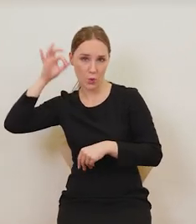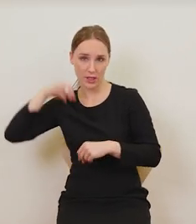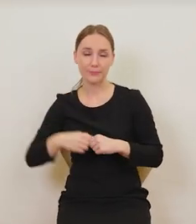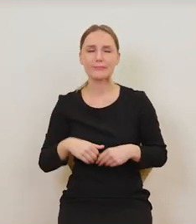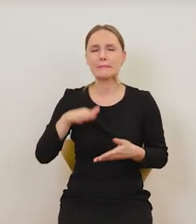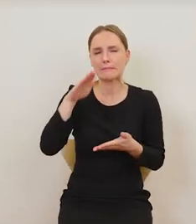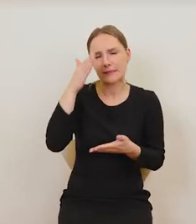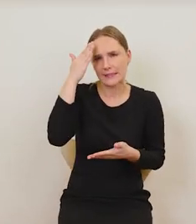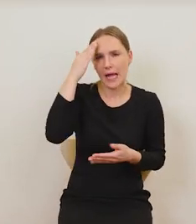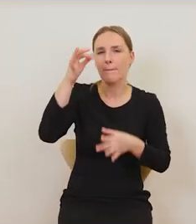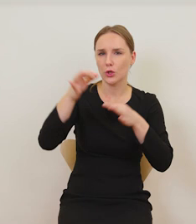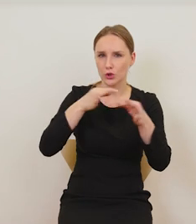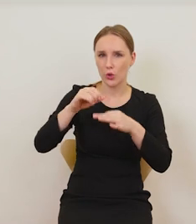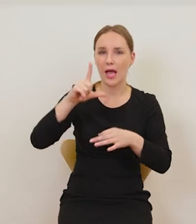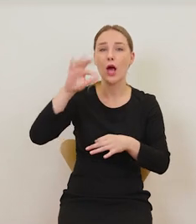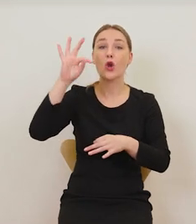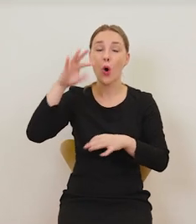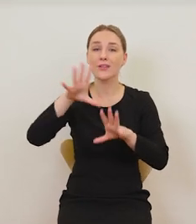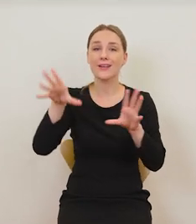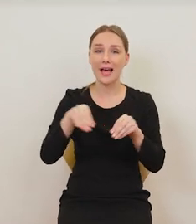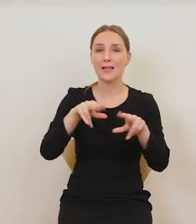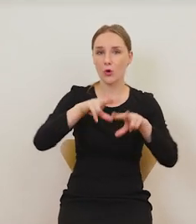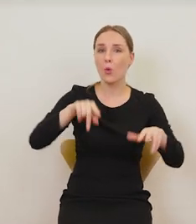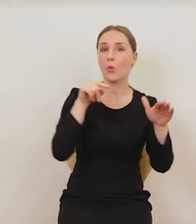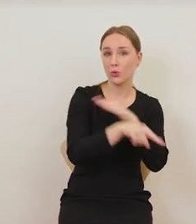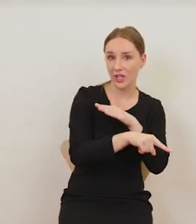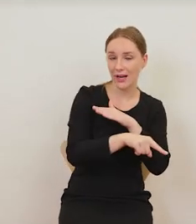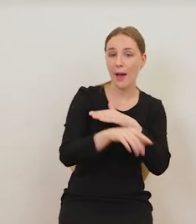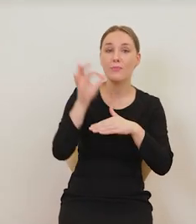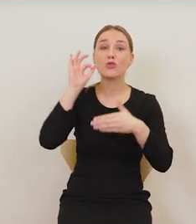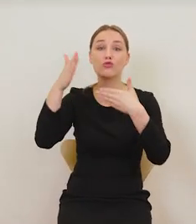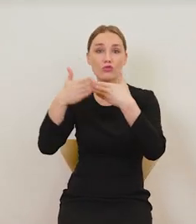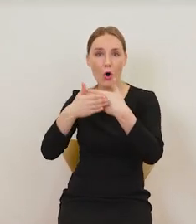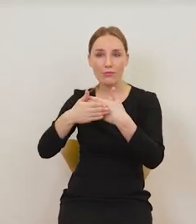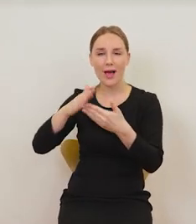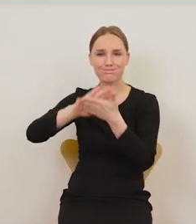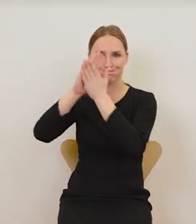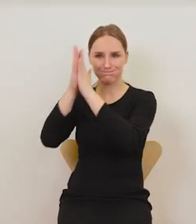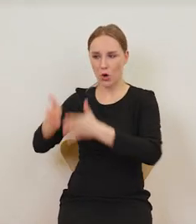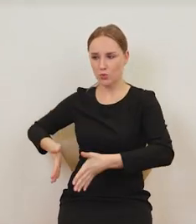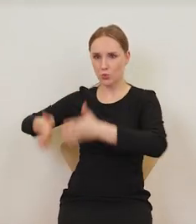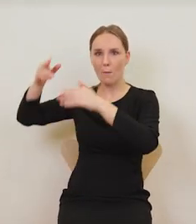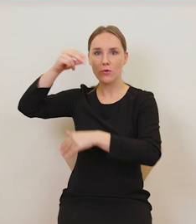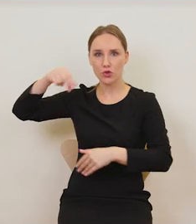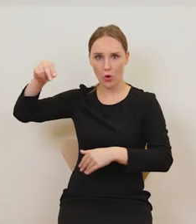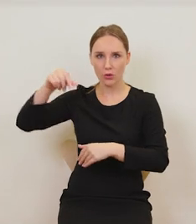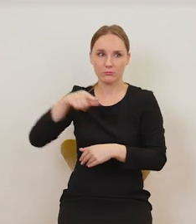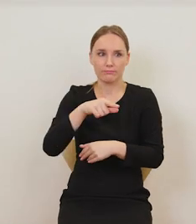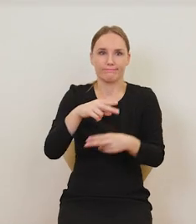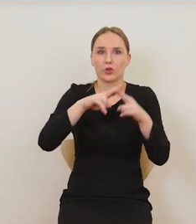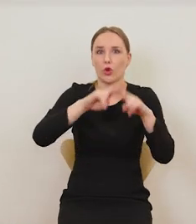ucieka, żona Lota zamieniona w słup soli i praktycznie są sami.